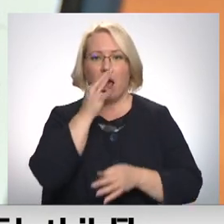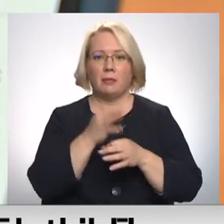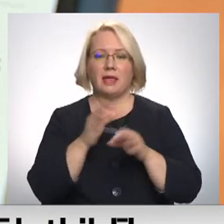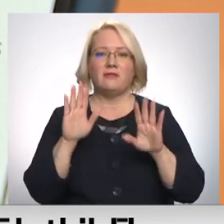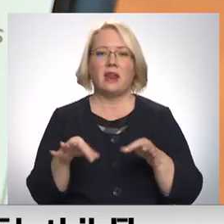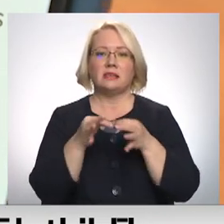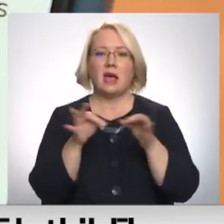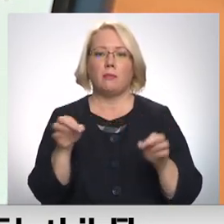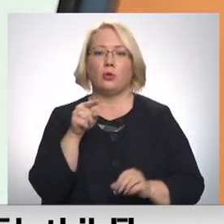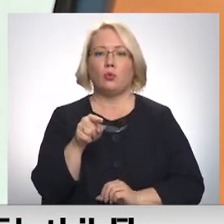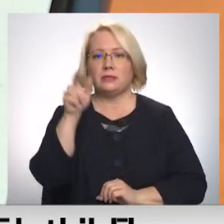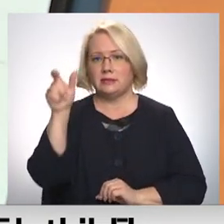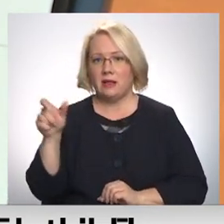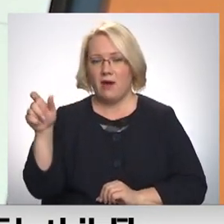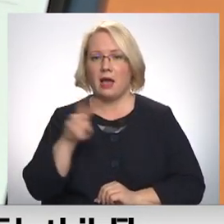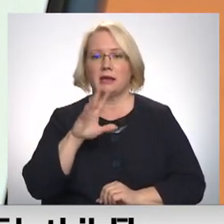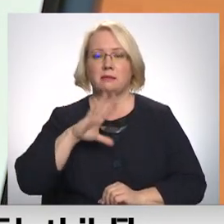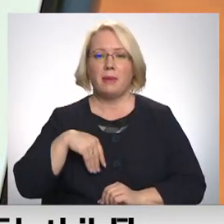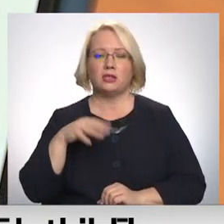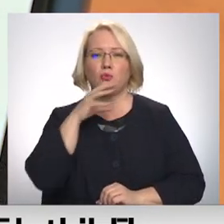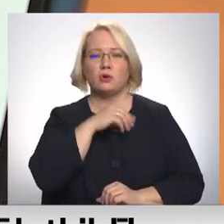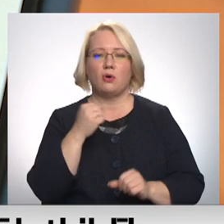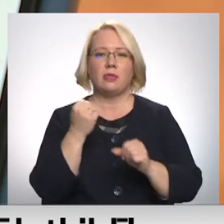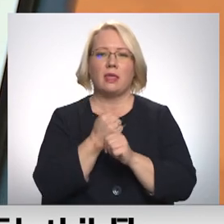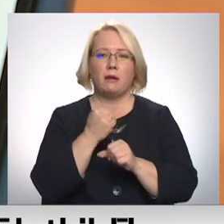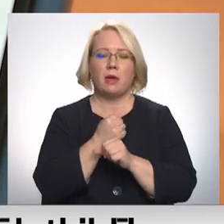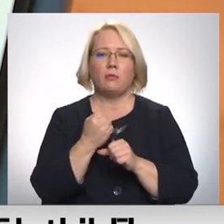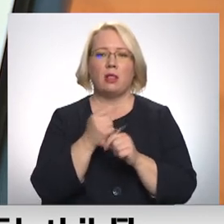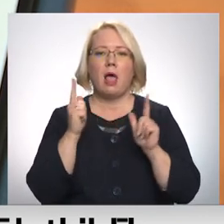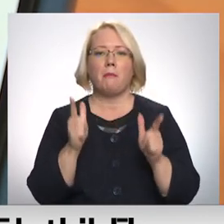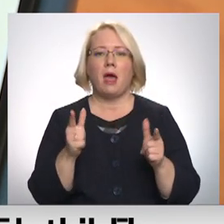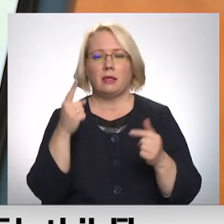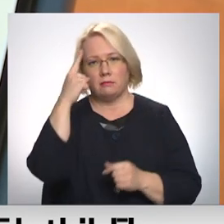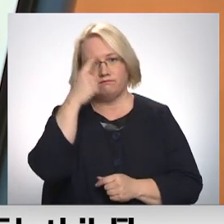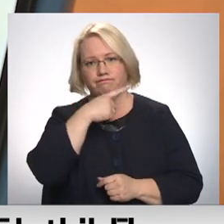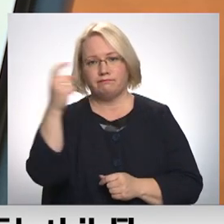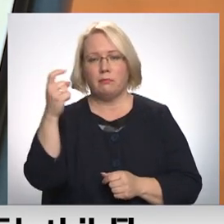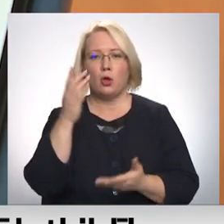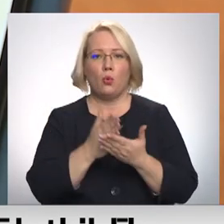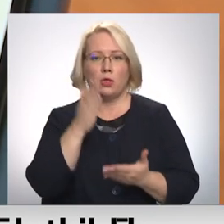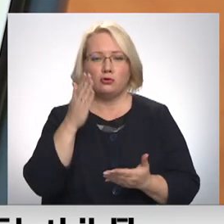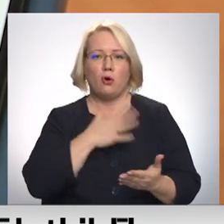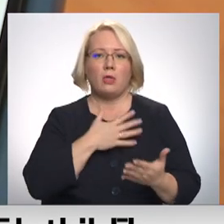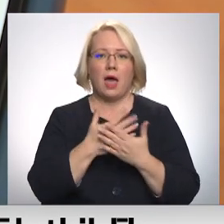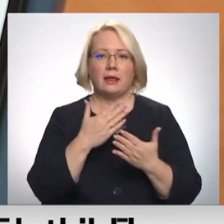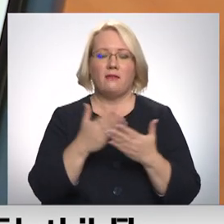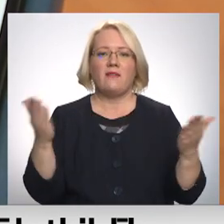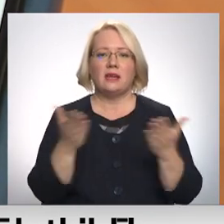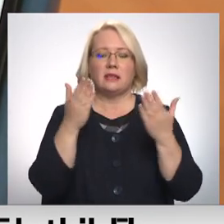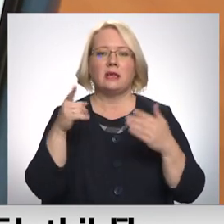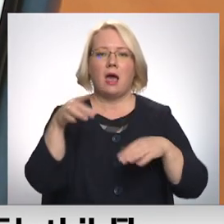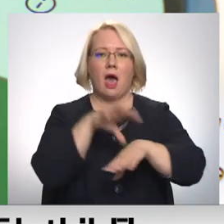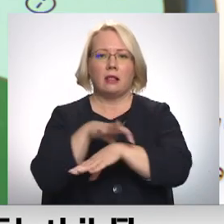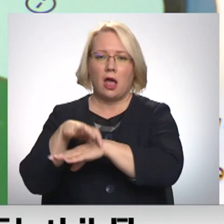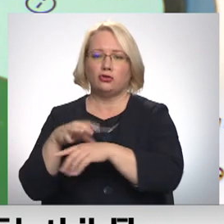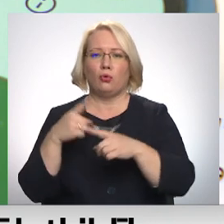varēs atbrīvot tās personas, kuras pēc noziecīgo darbību izdarīšanas labprātīgi paziņos par notikušo un aktīvu veicinās tā atklāšanu un